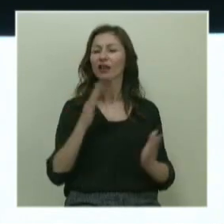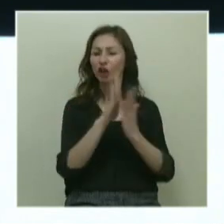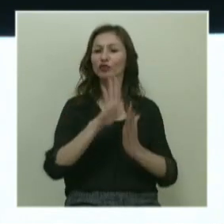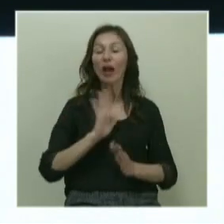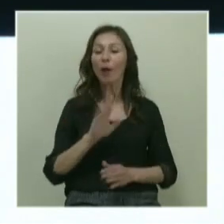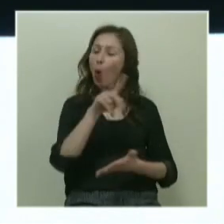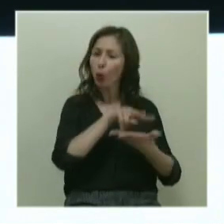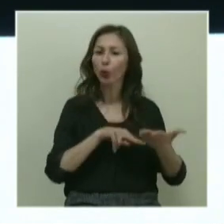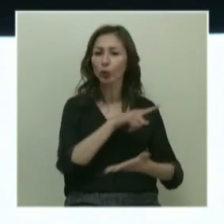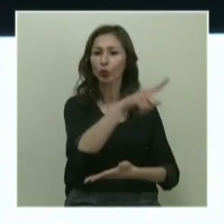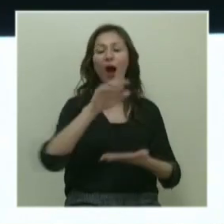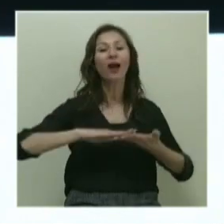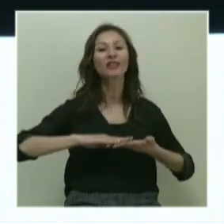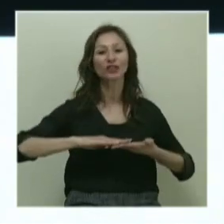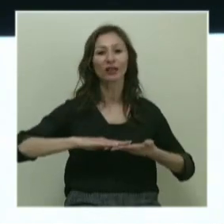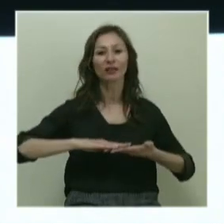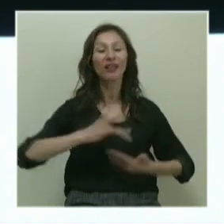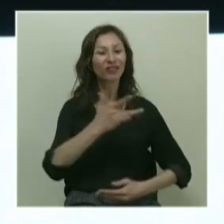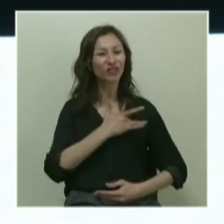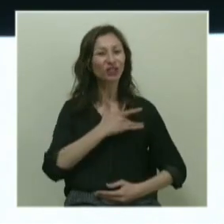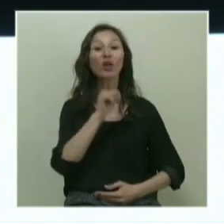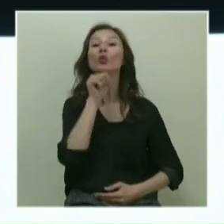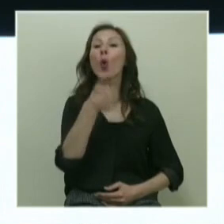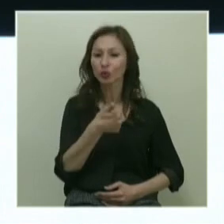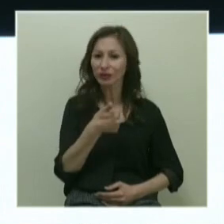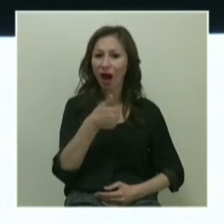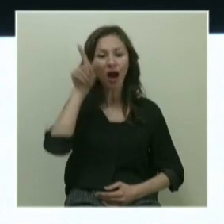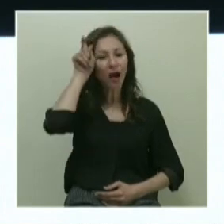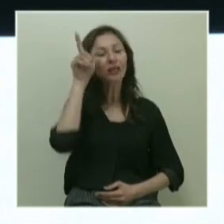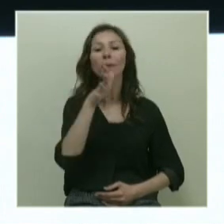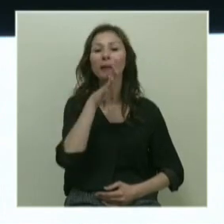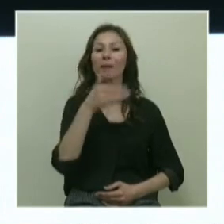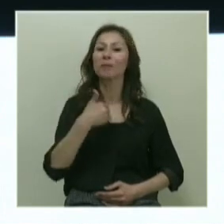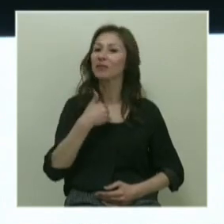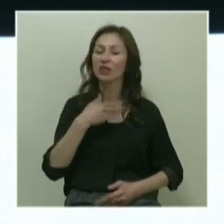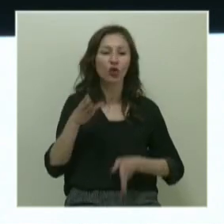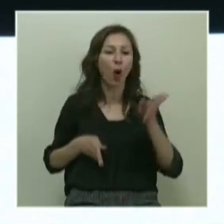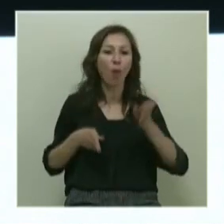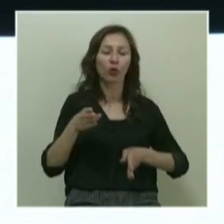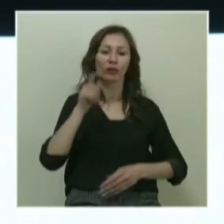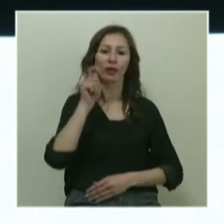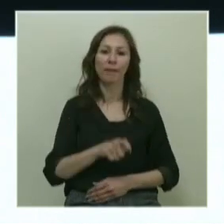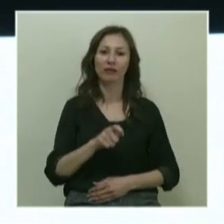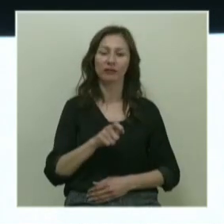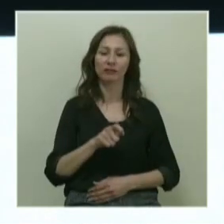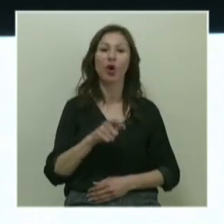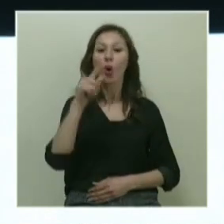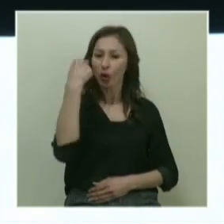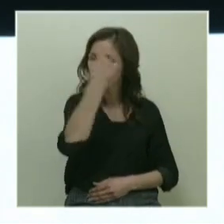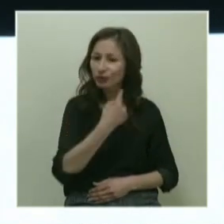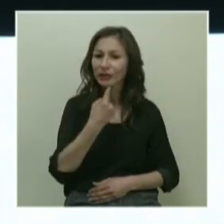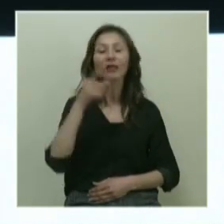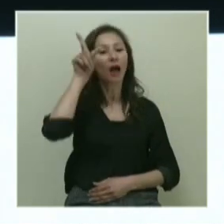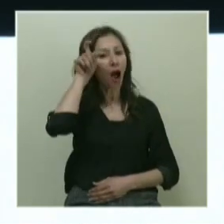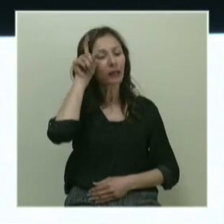bir okuyun. Arkadaşlar vicdan yoksa akıl ve bilim bizi robot yapar. O yüzden